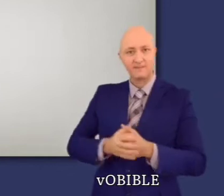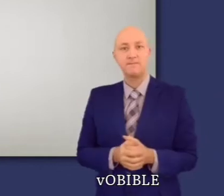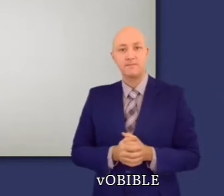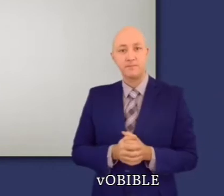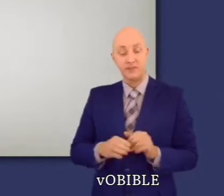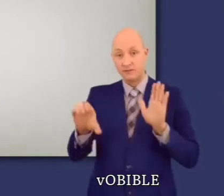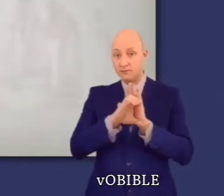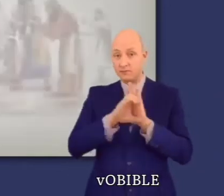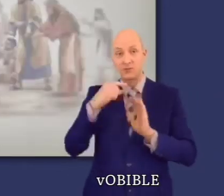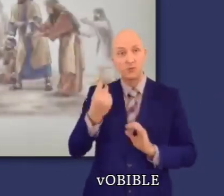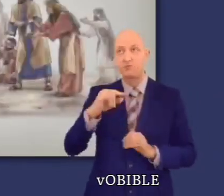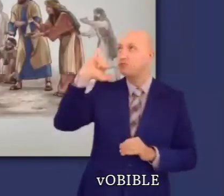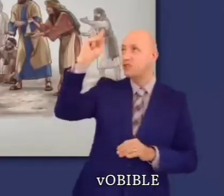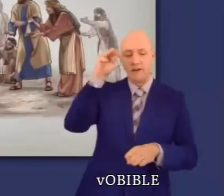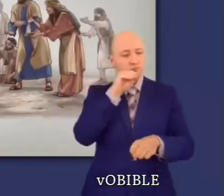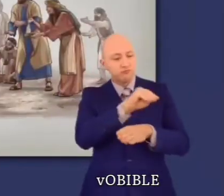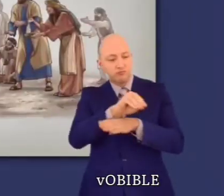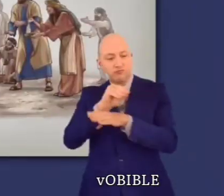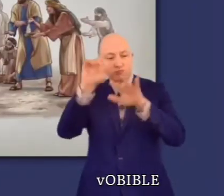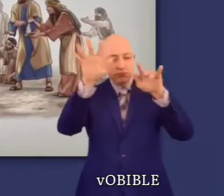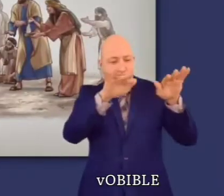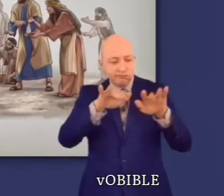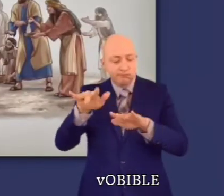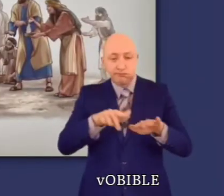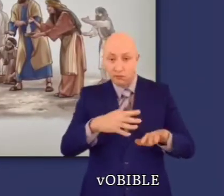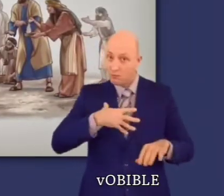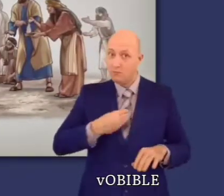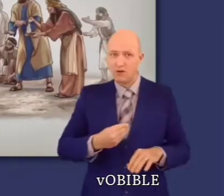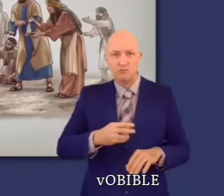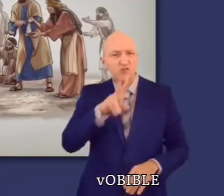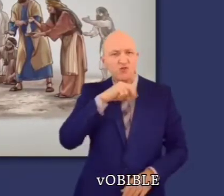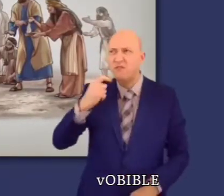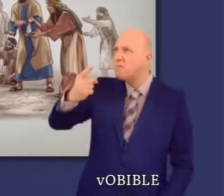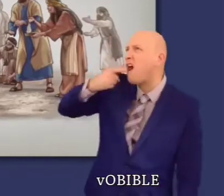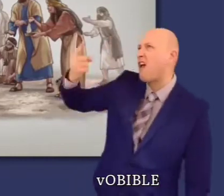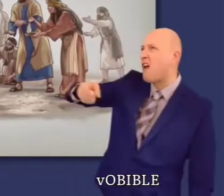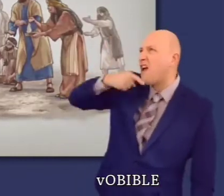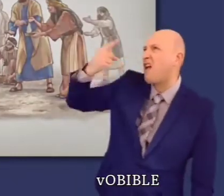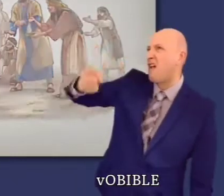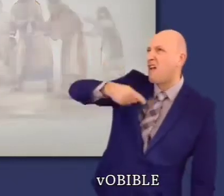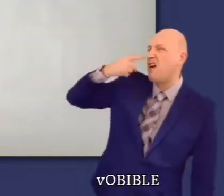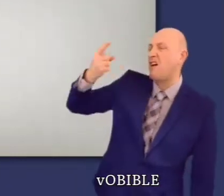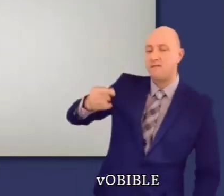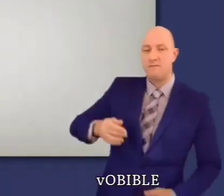Dans le chapitre 11, le peuple se plaint de la manne, une nourriture miraculeuse fournie par Jéhovah.